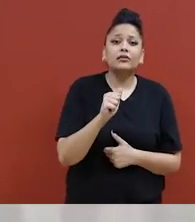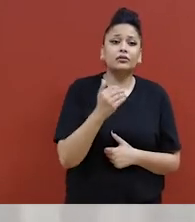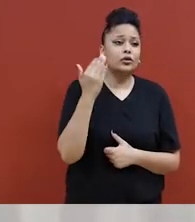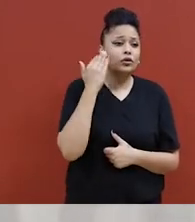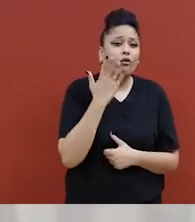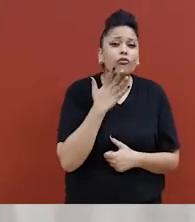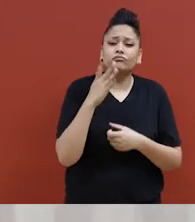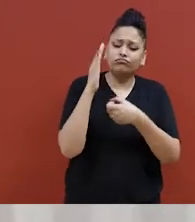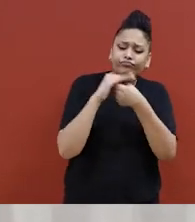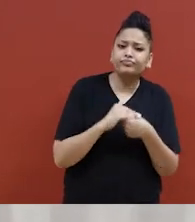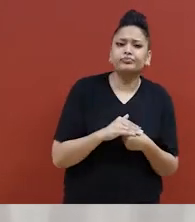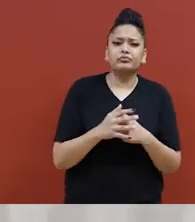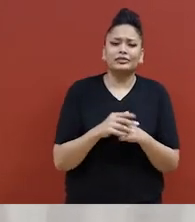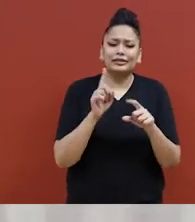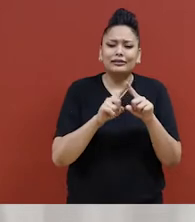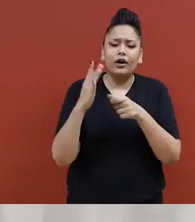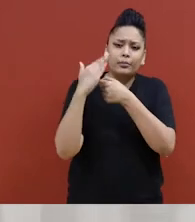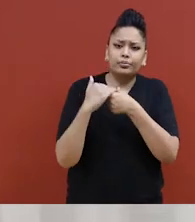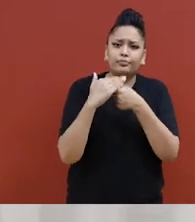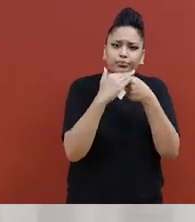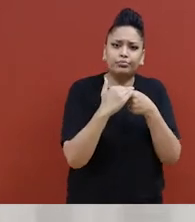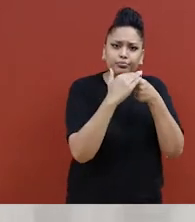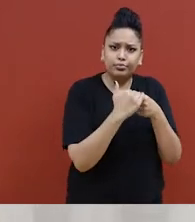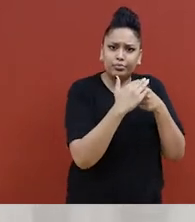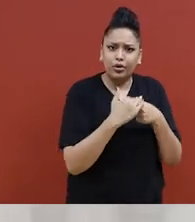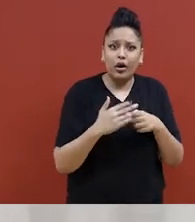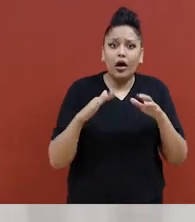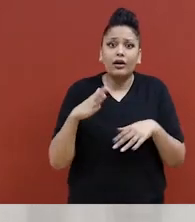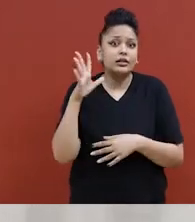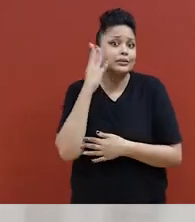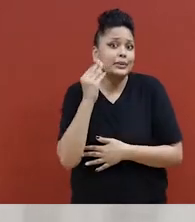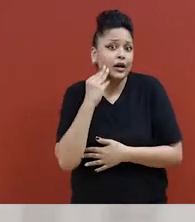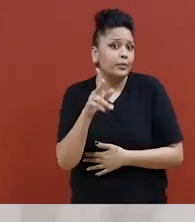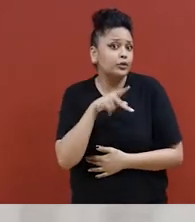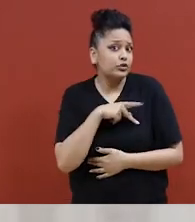'homophobie, même si on ne l'a pas vécu personnellement.